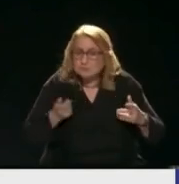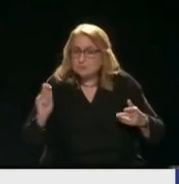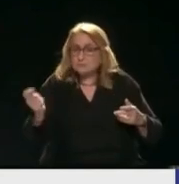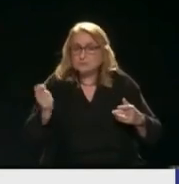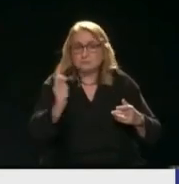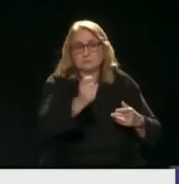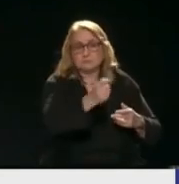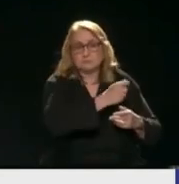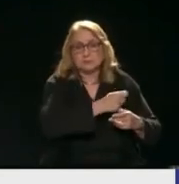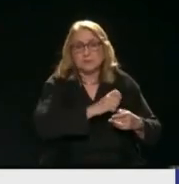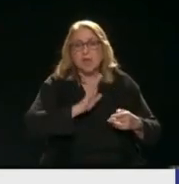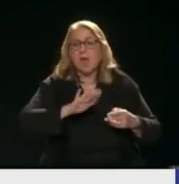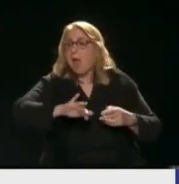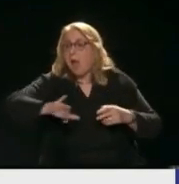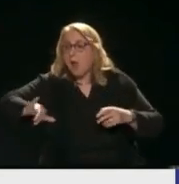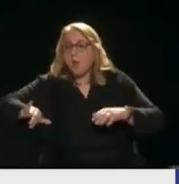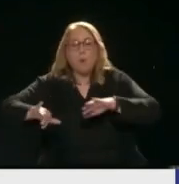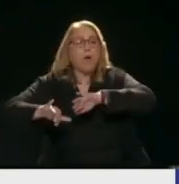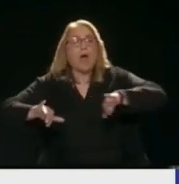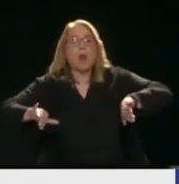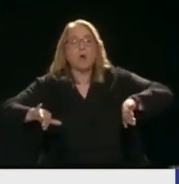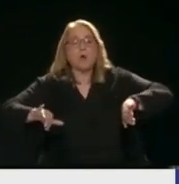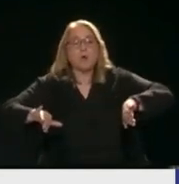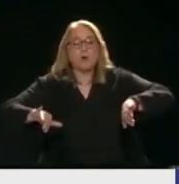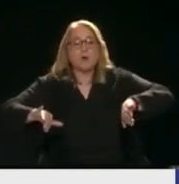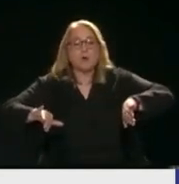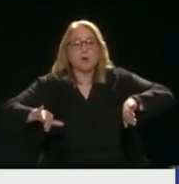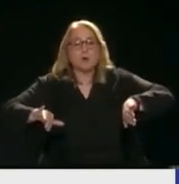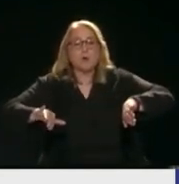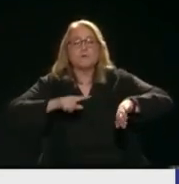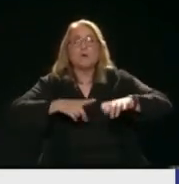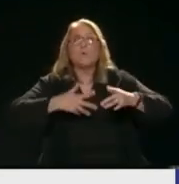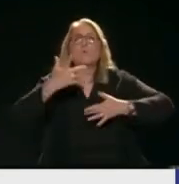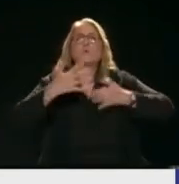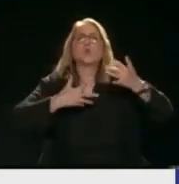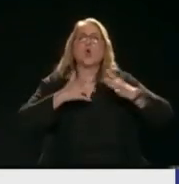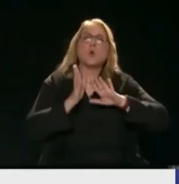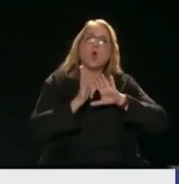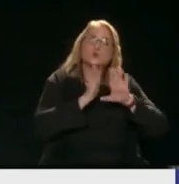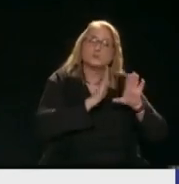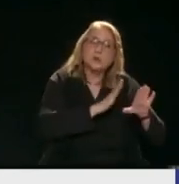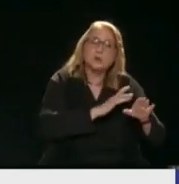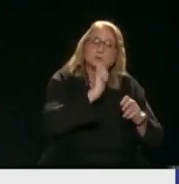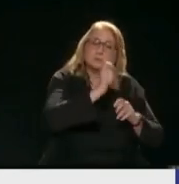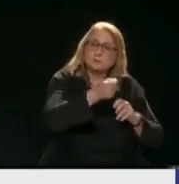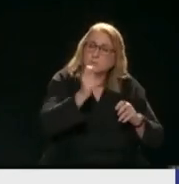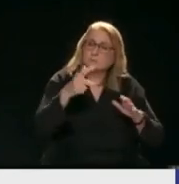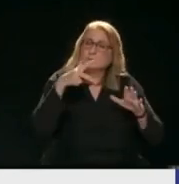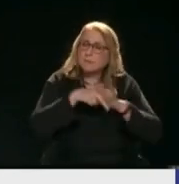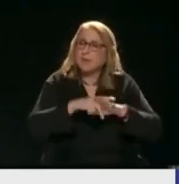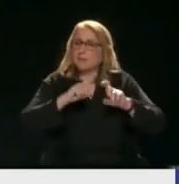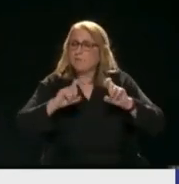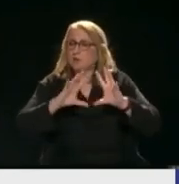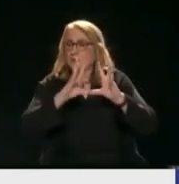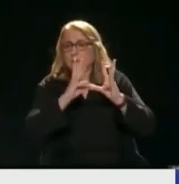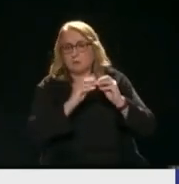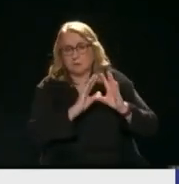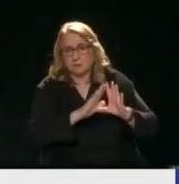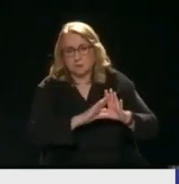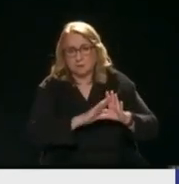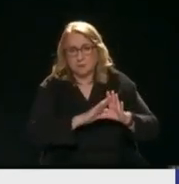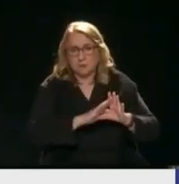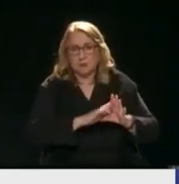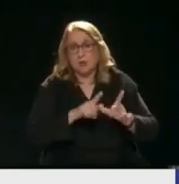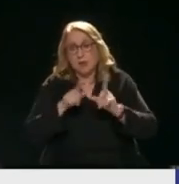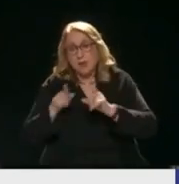Δεν έχει να κάνει με εθνικό πλούτο Ο προϋπολογισμός Προϋπολογισμός Να πληρώσω τον κορμό Τα ταμεία, τα πάντα, όλα τα πάντα Τα υπουργέ μου Θέλω αυτά